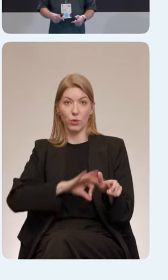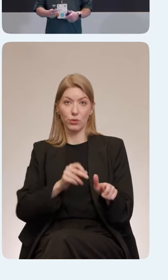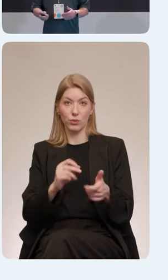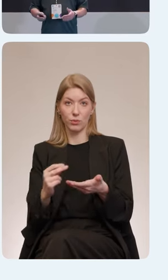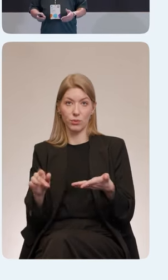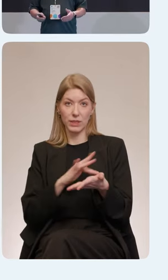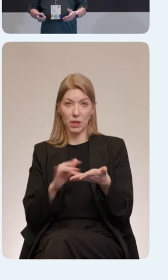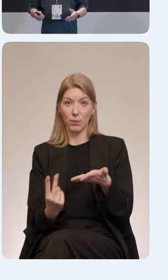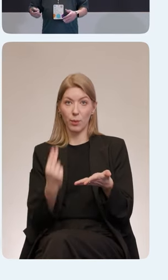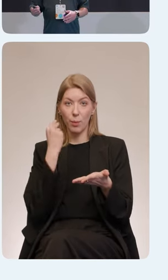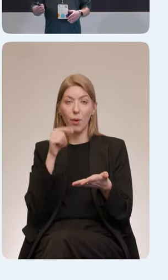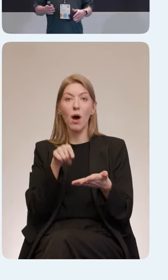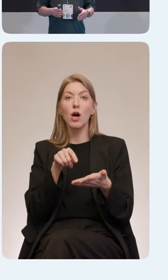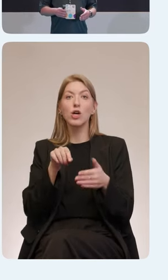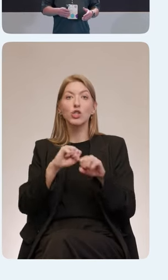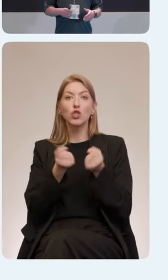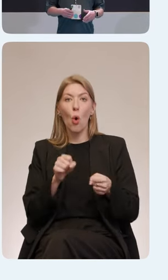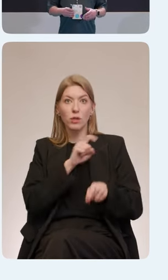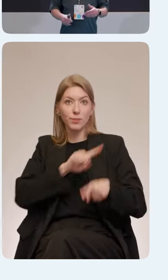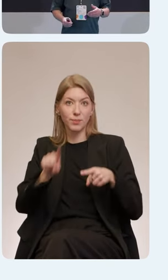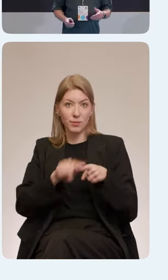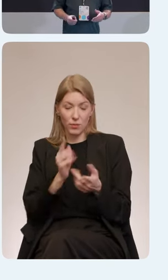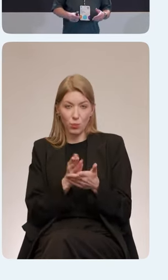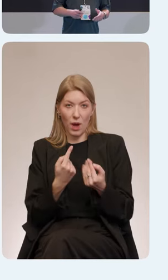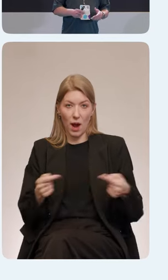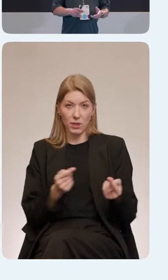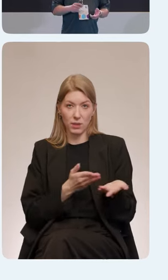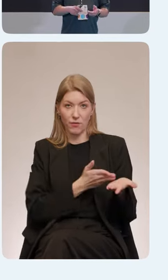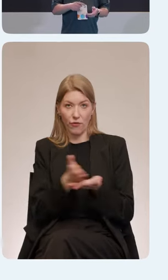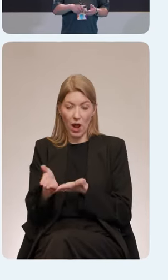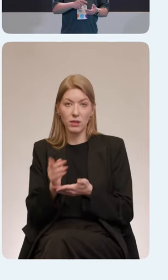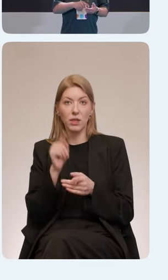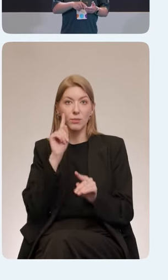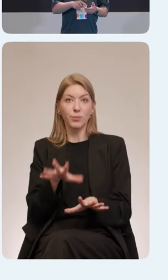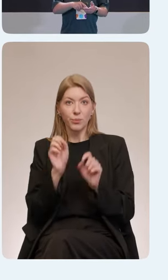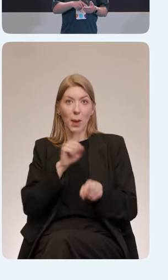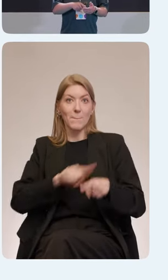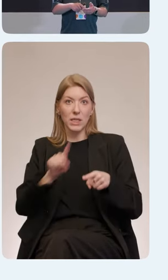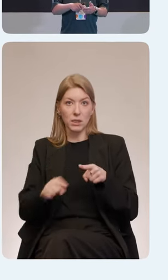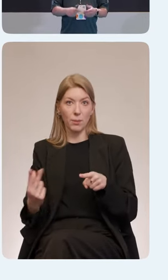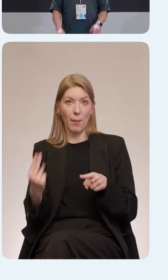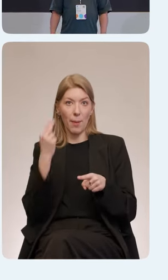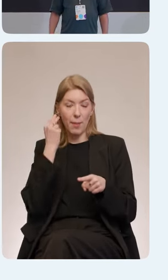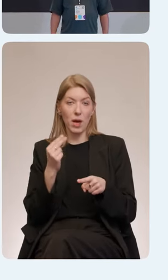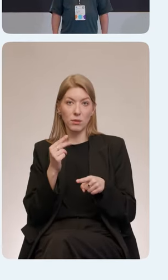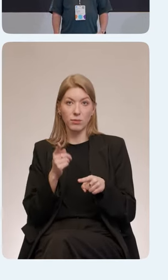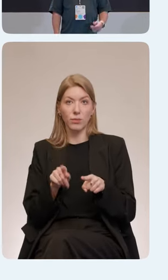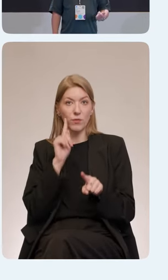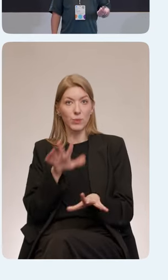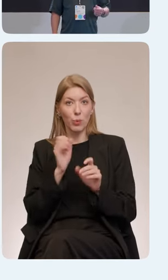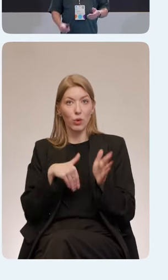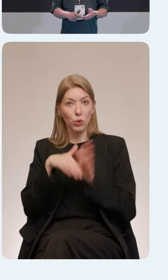увеличивают скорость. То есть, там есть разные настройки, и они воспринимают интерфейс гораздо быстрее, то есть, прощелкивая какие-то